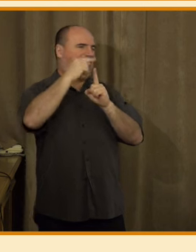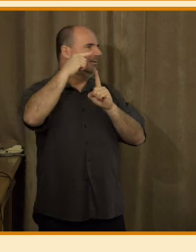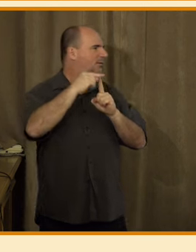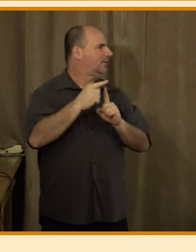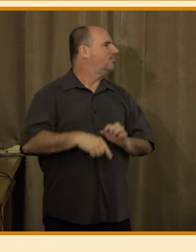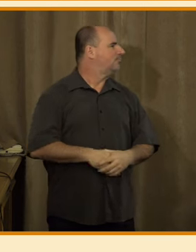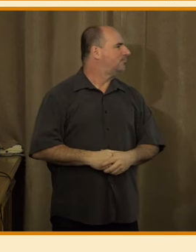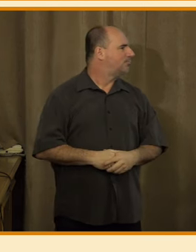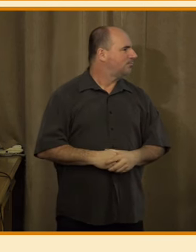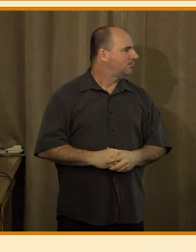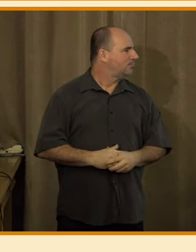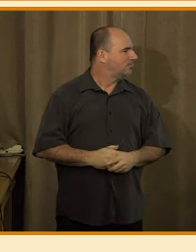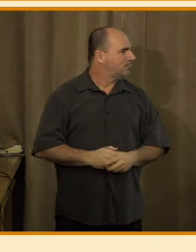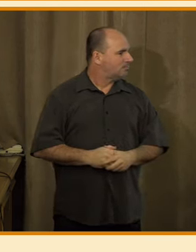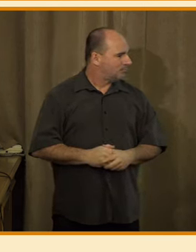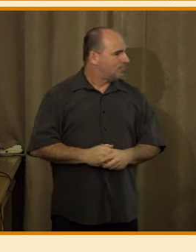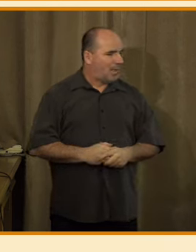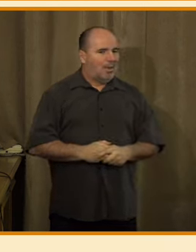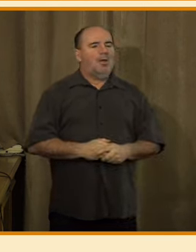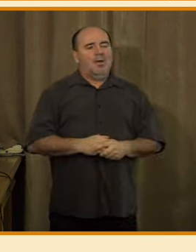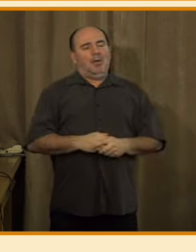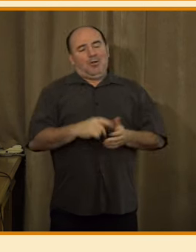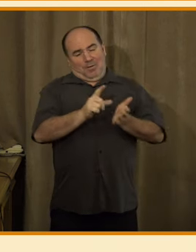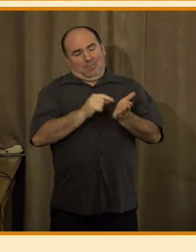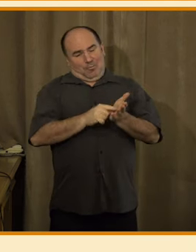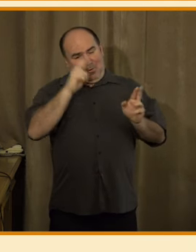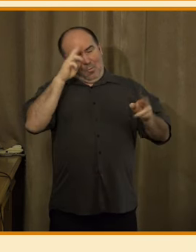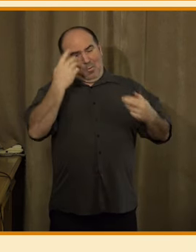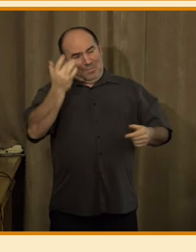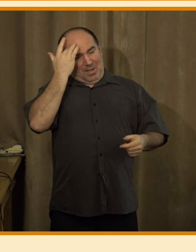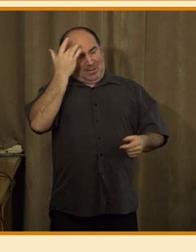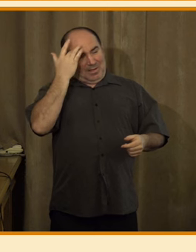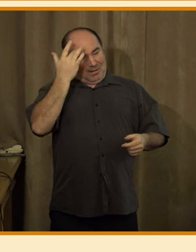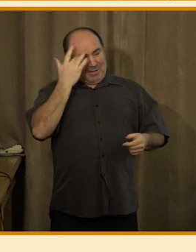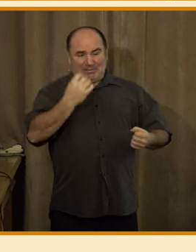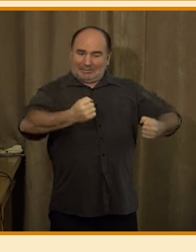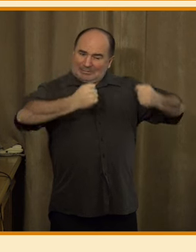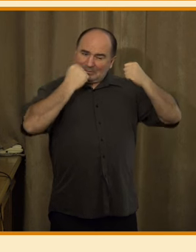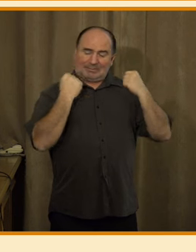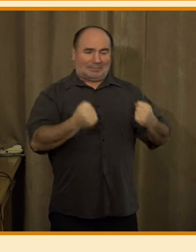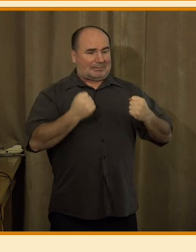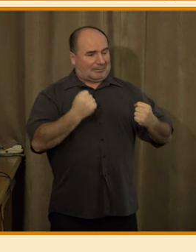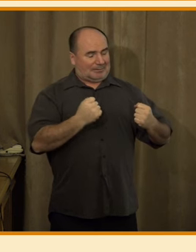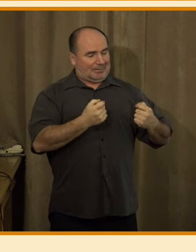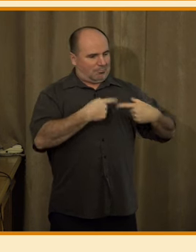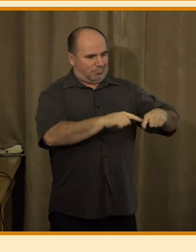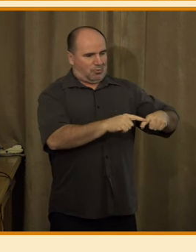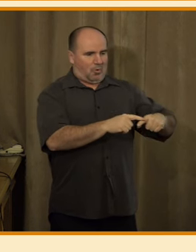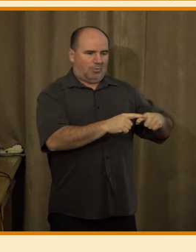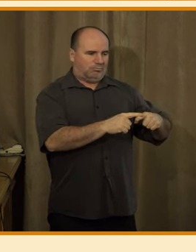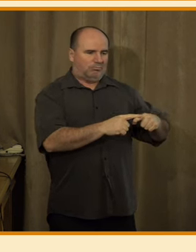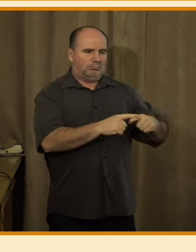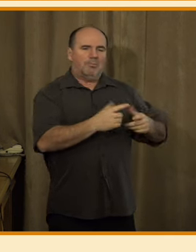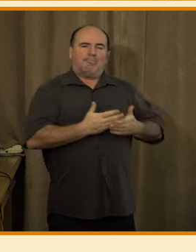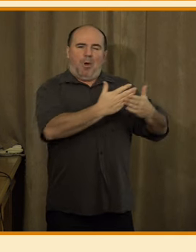Tak u toho využívání umělé inteligence je to ještě násobně silnější tento efekt. Takže pokud by se stala významnou